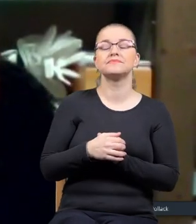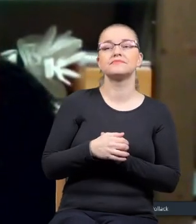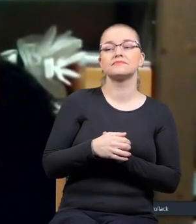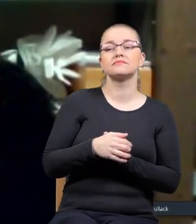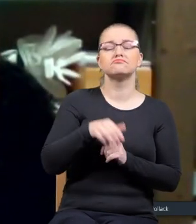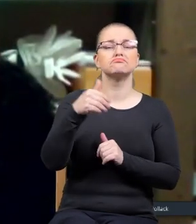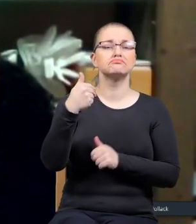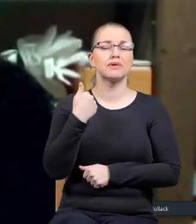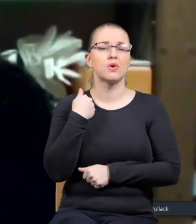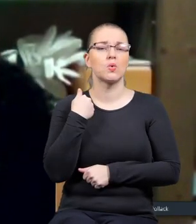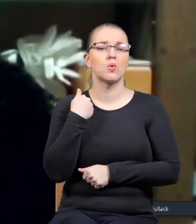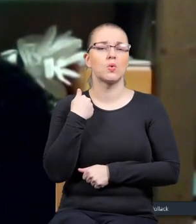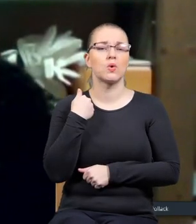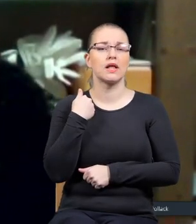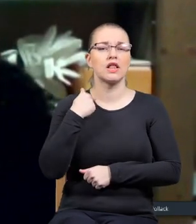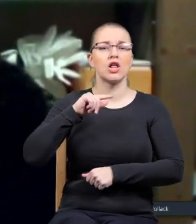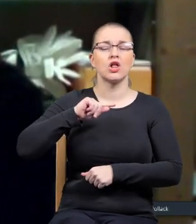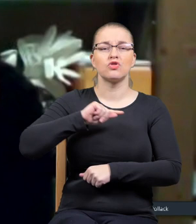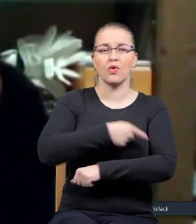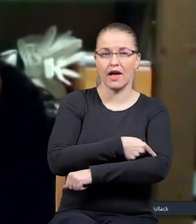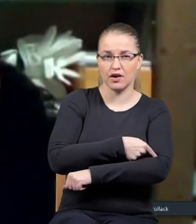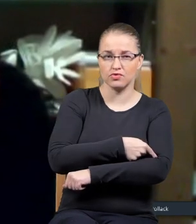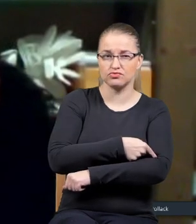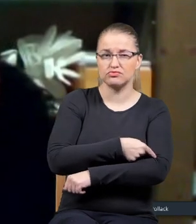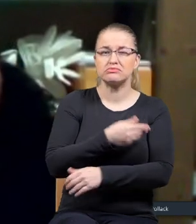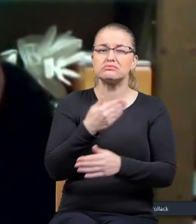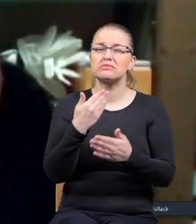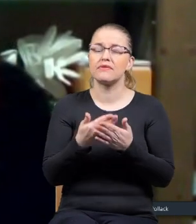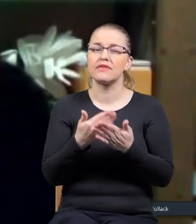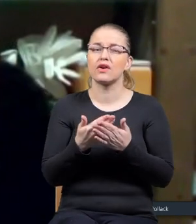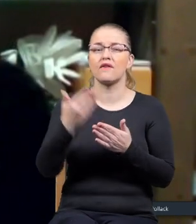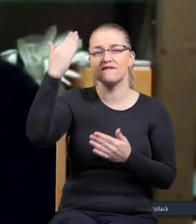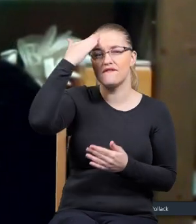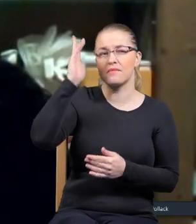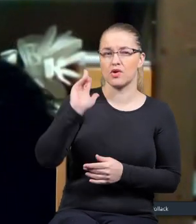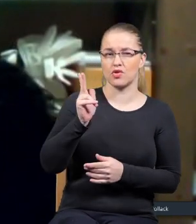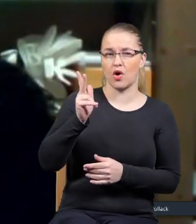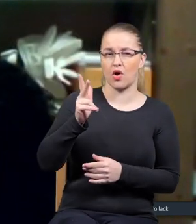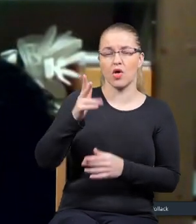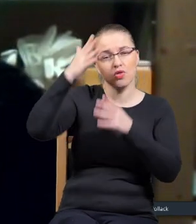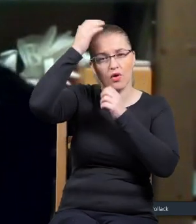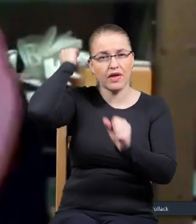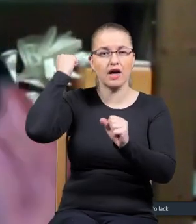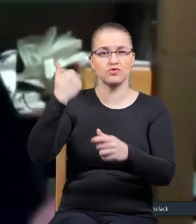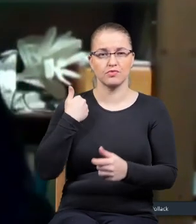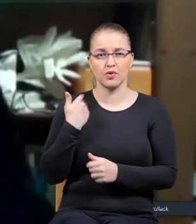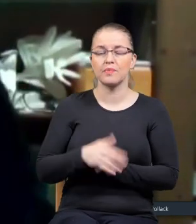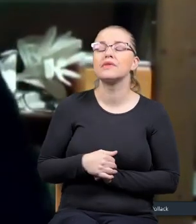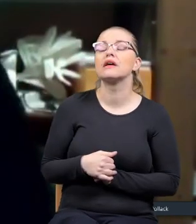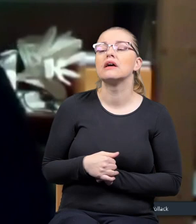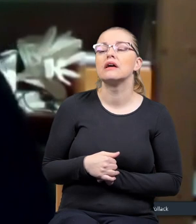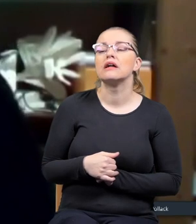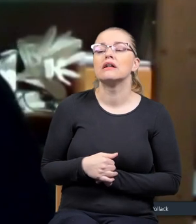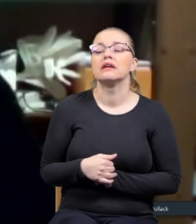On był notariuszem, więc dokładnie wiem, co to jest ta rodzina. A ja wtedy, kiedy